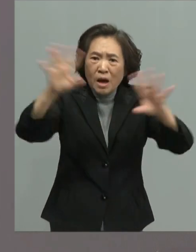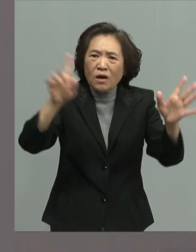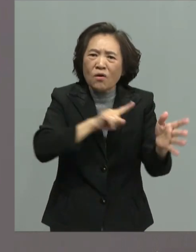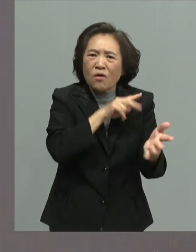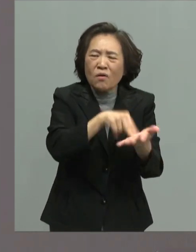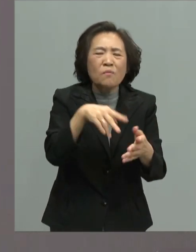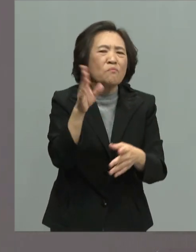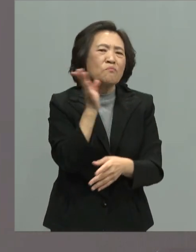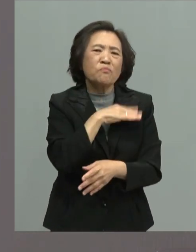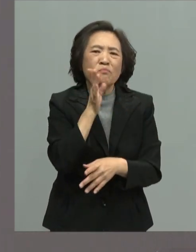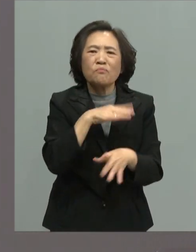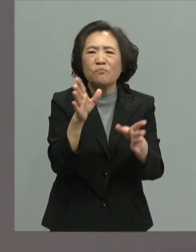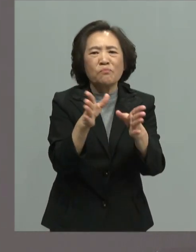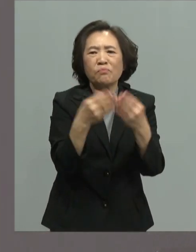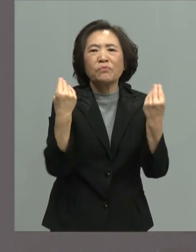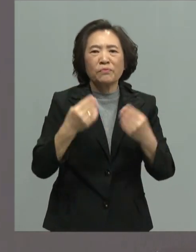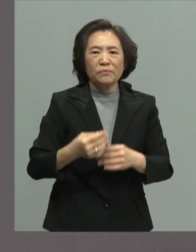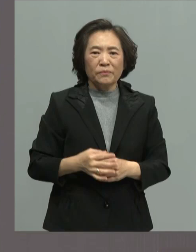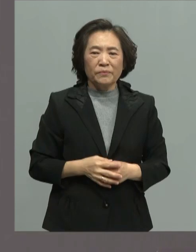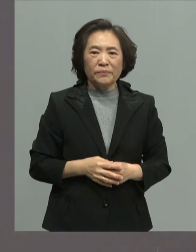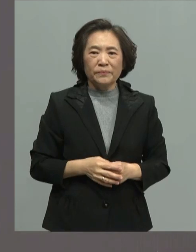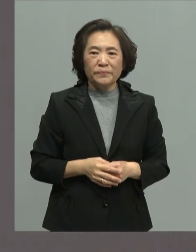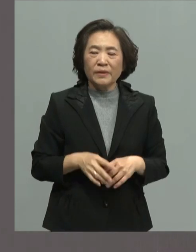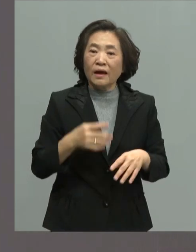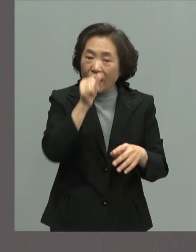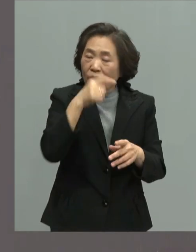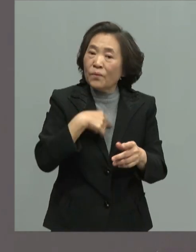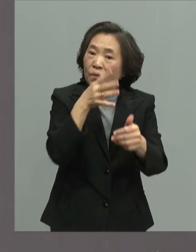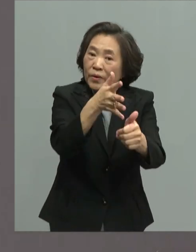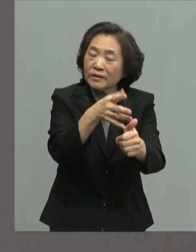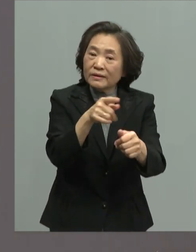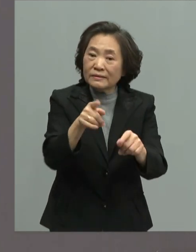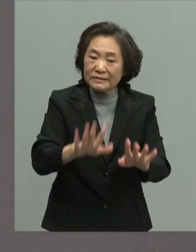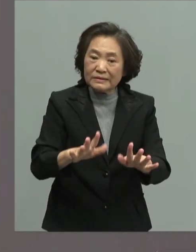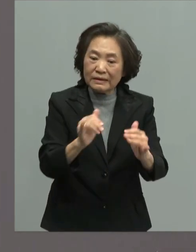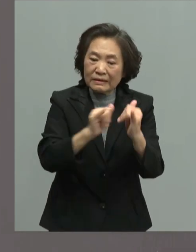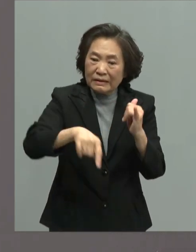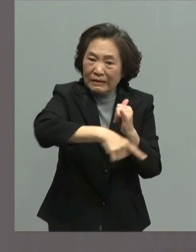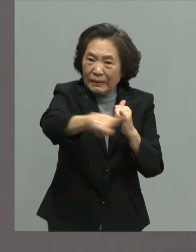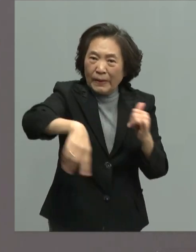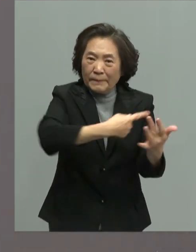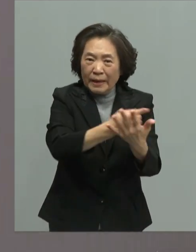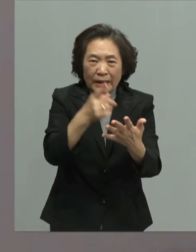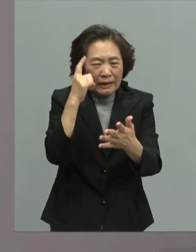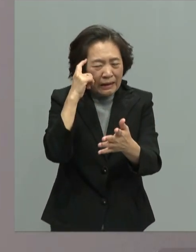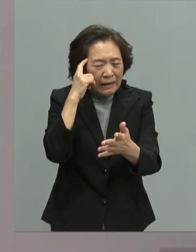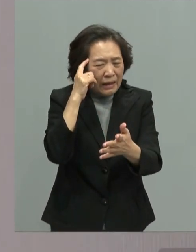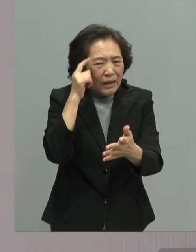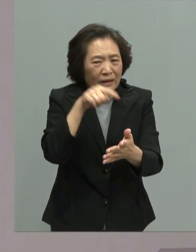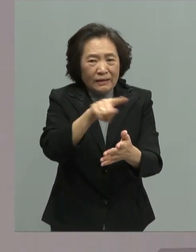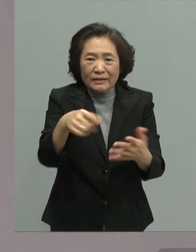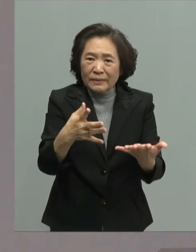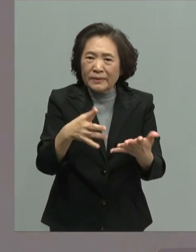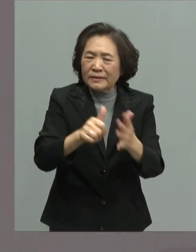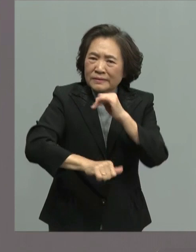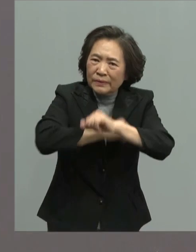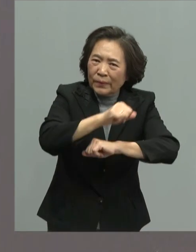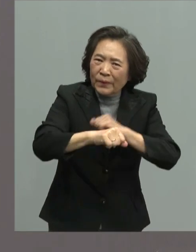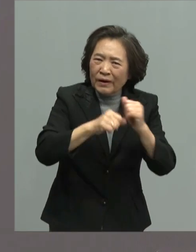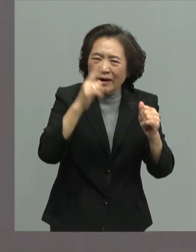如果这样李婉玉以苍生为恋在此